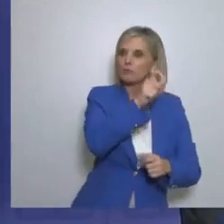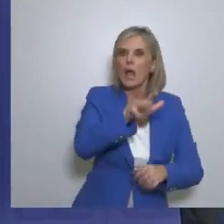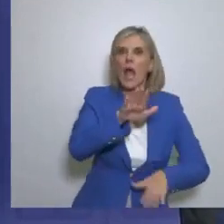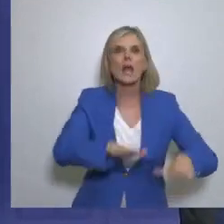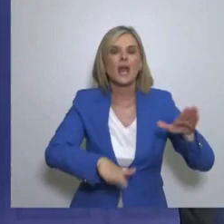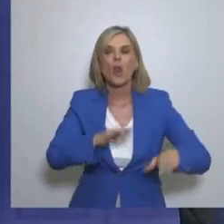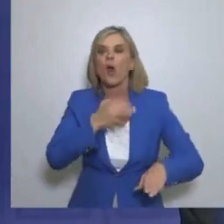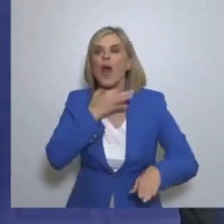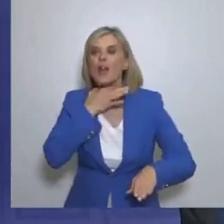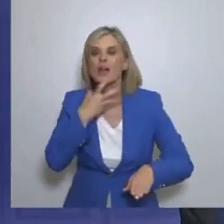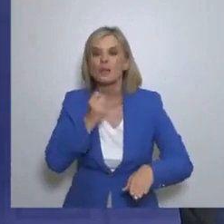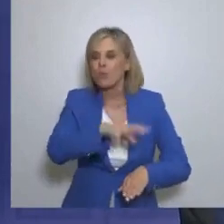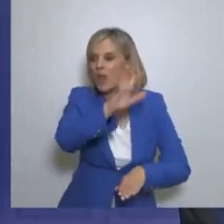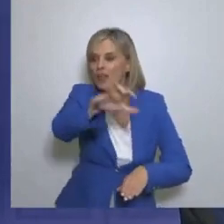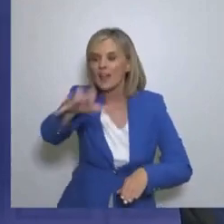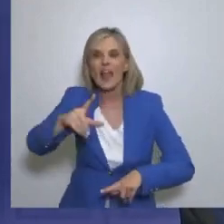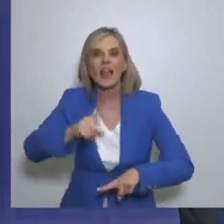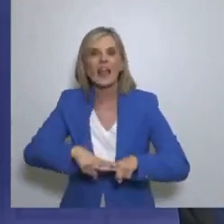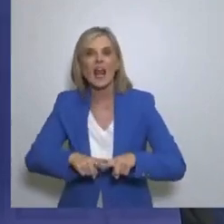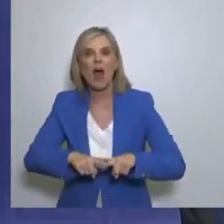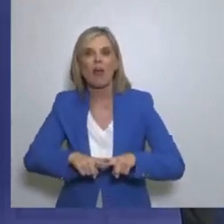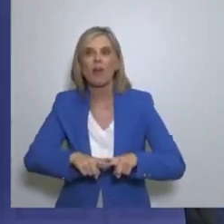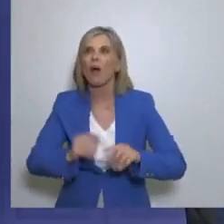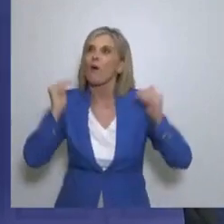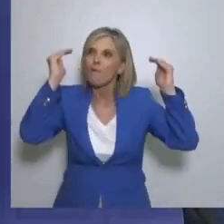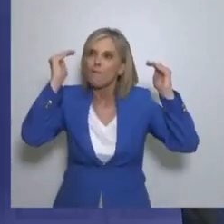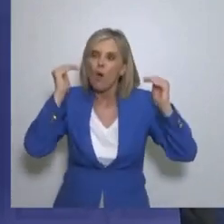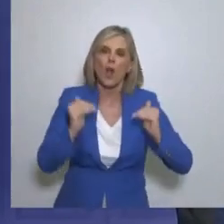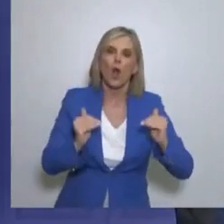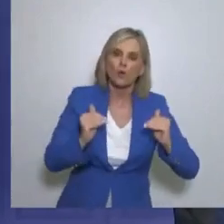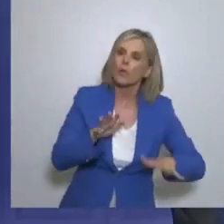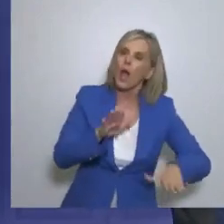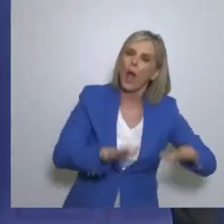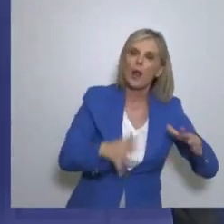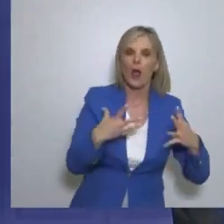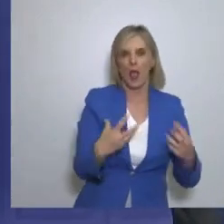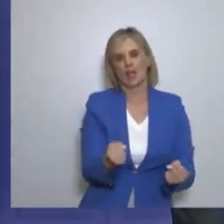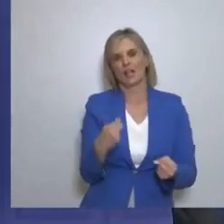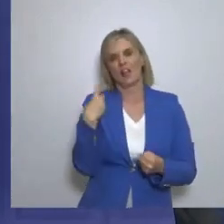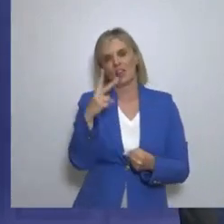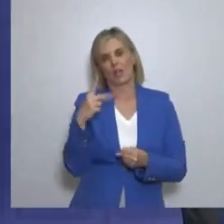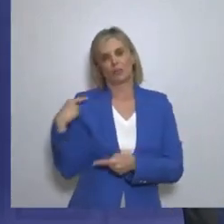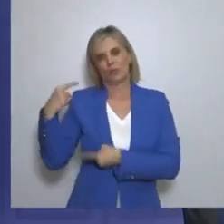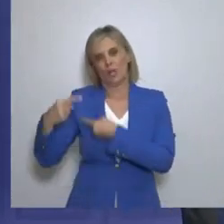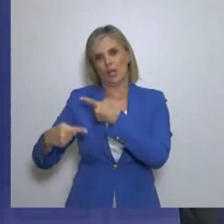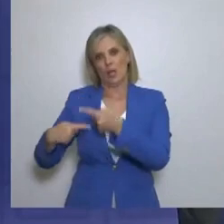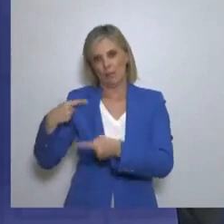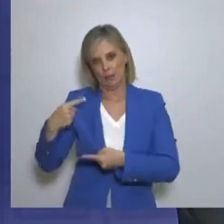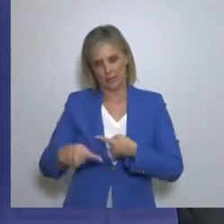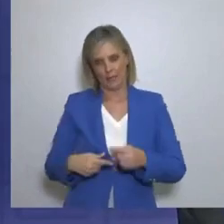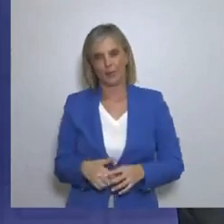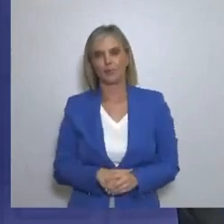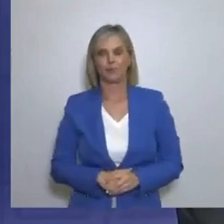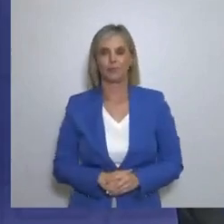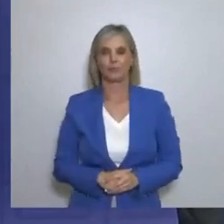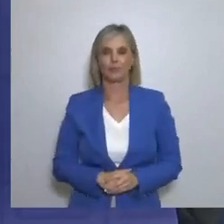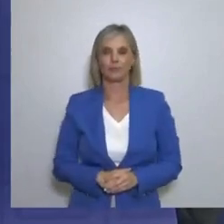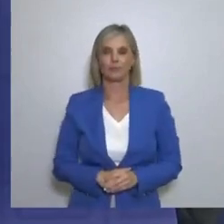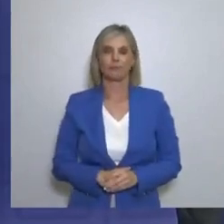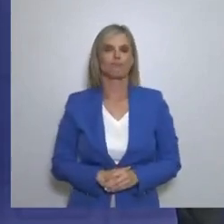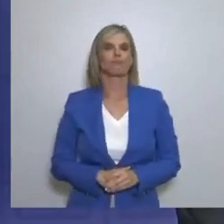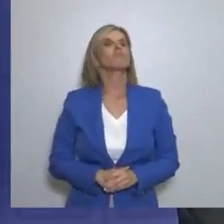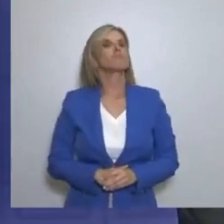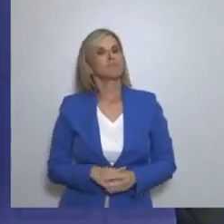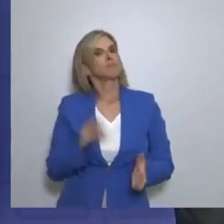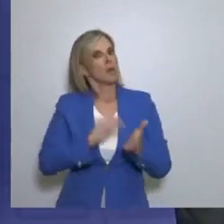Ελλάδος Με αυτές τις ιδιαιτερότητες που υπάρχουν γενικότερα Τώρα Αντιλαμβάνεστε ότι είναι μια τεράστια ανοιχτή λεωφόρος Και για τη